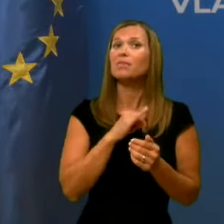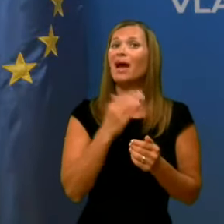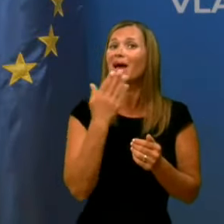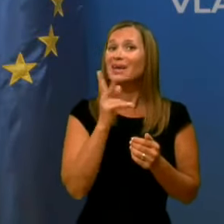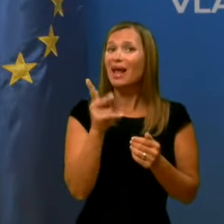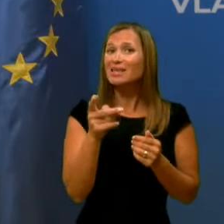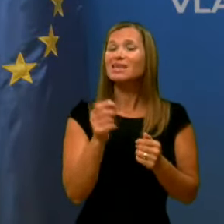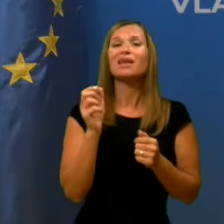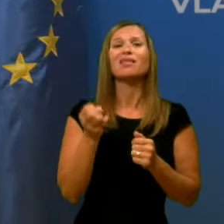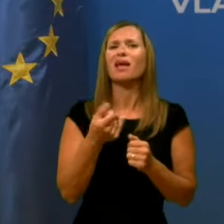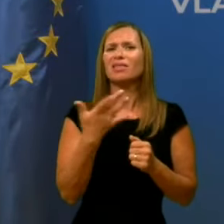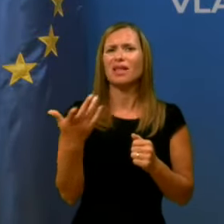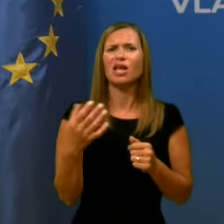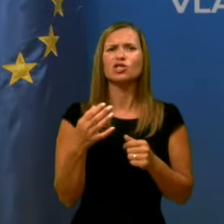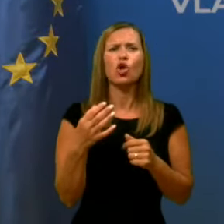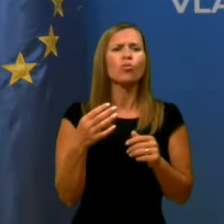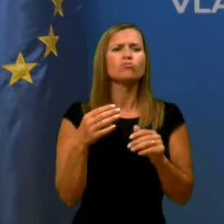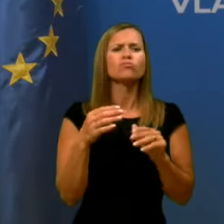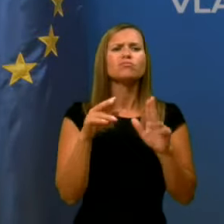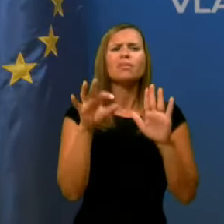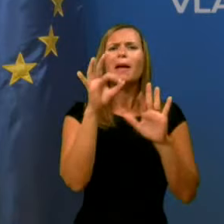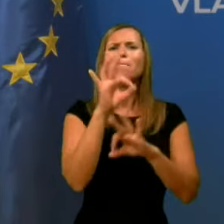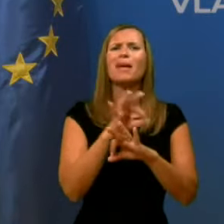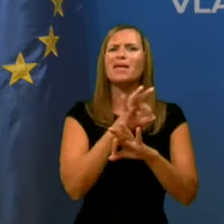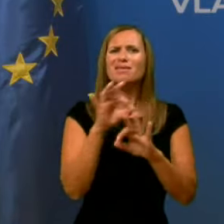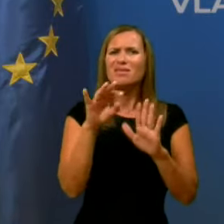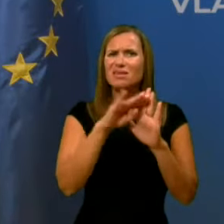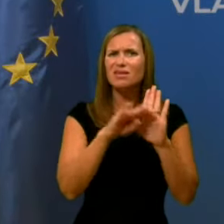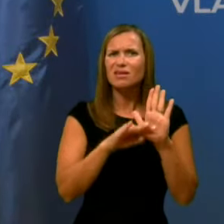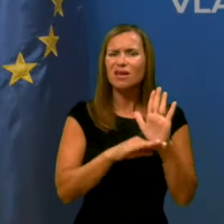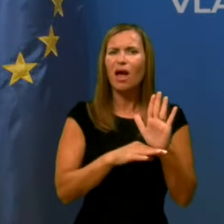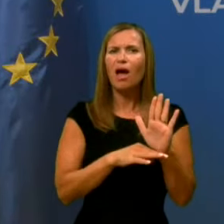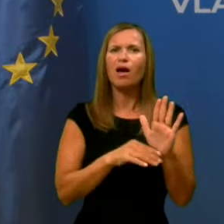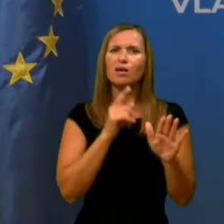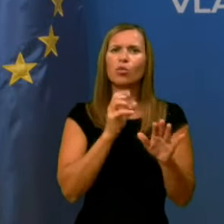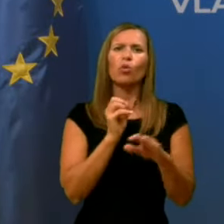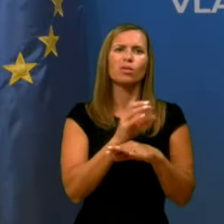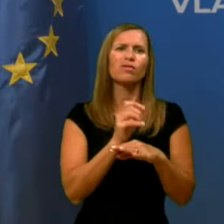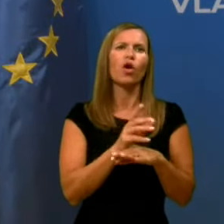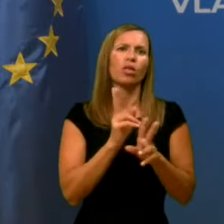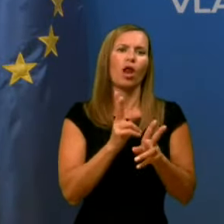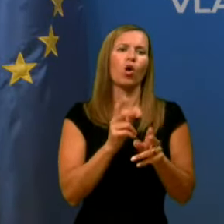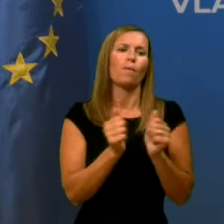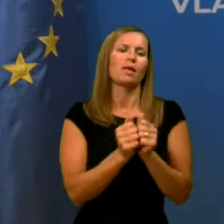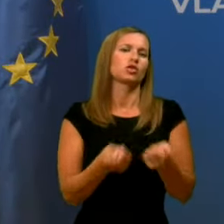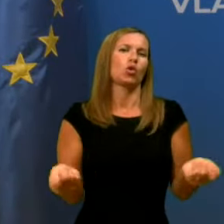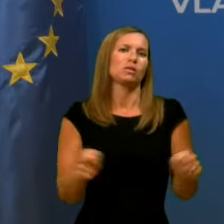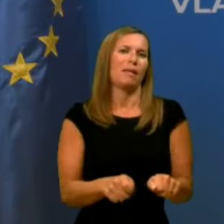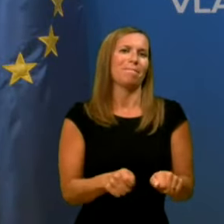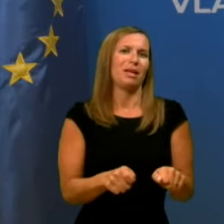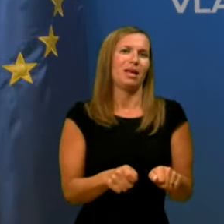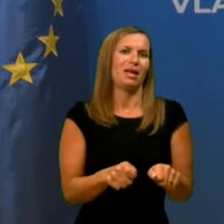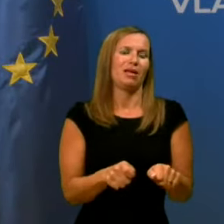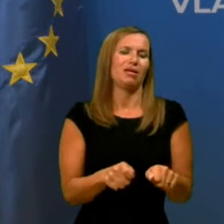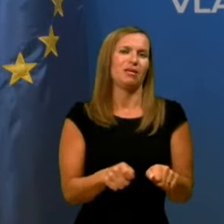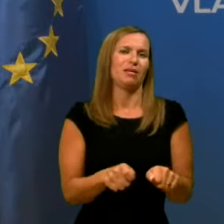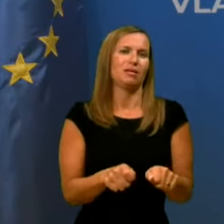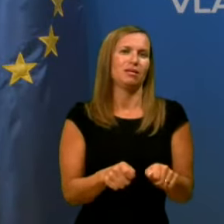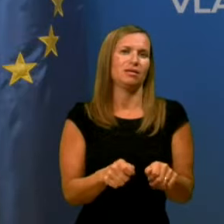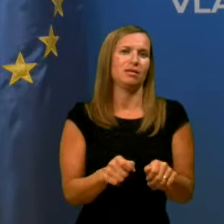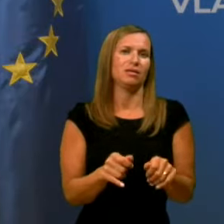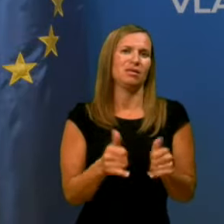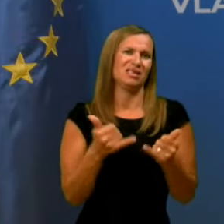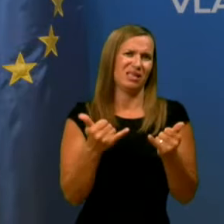so tista merila, ki lahko dejansko zaprejo neko določeno mesto? Če prav razumem, se je zdaj vse skap